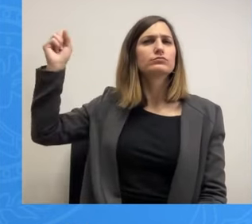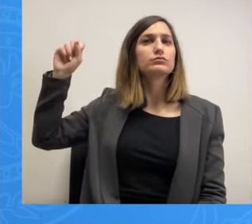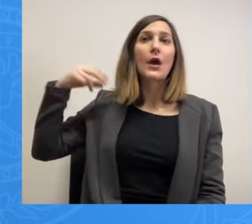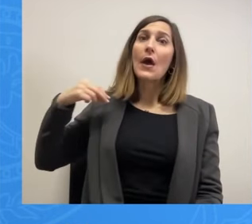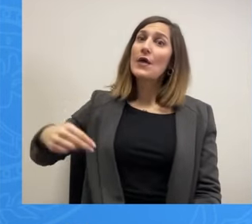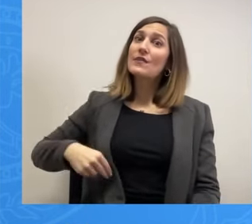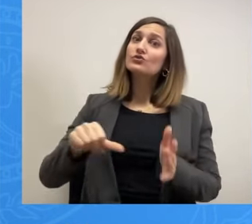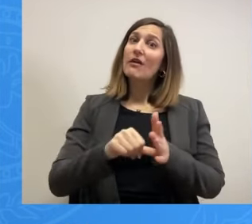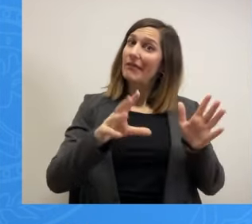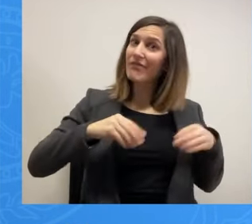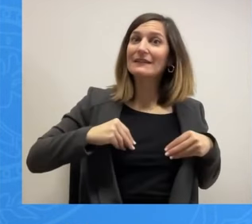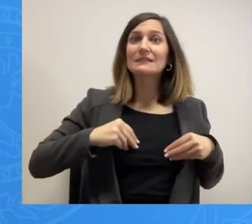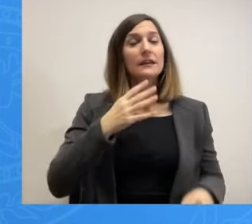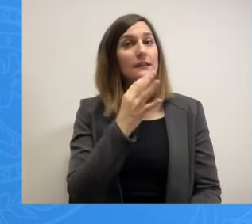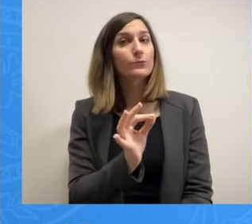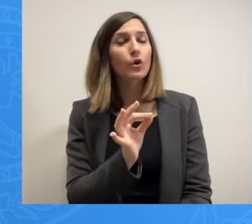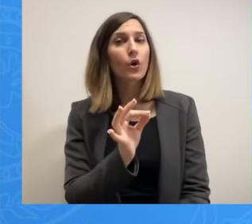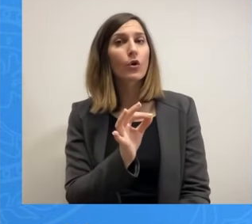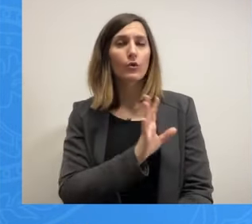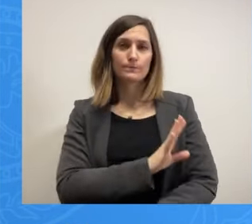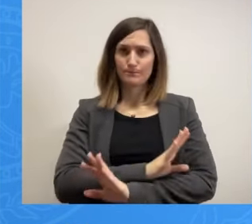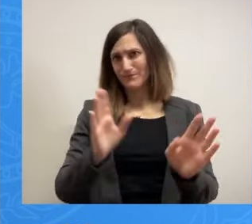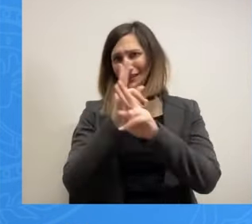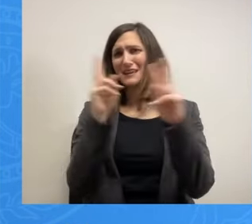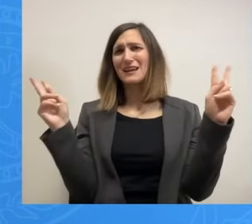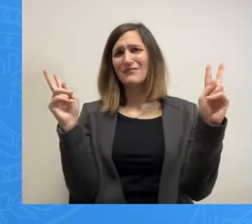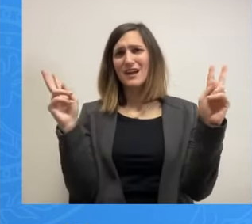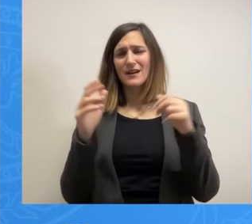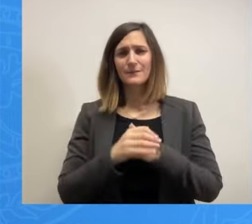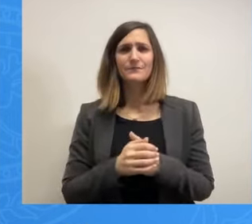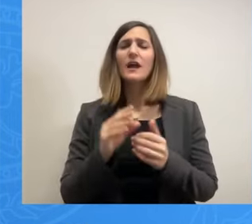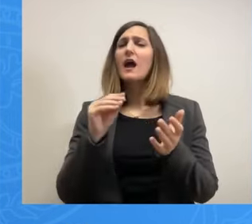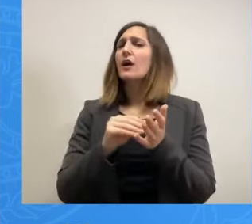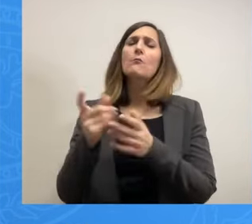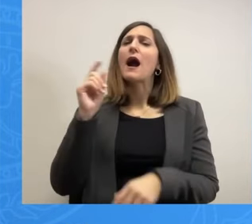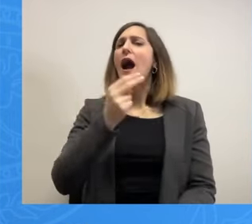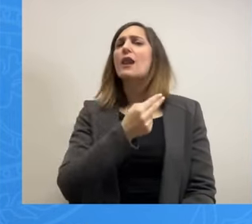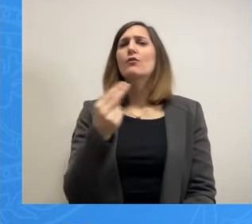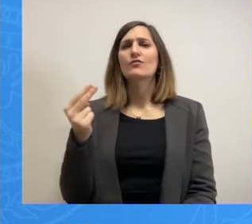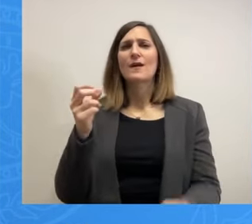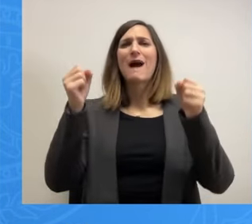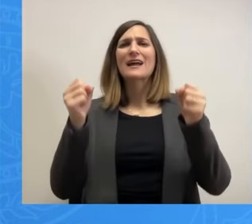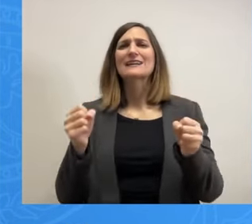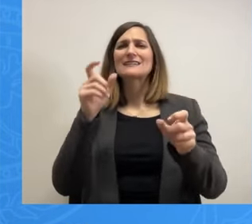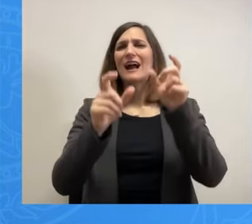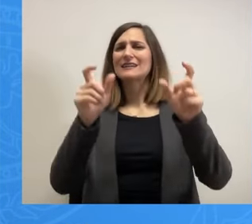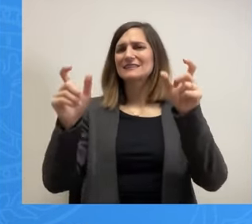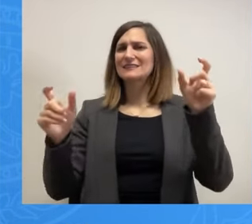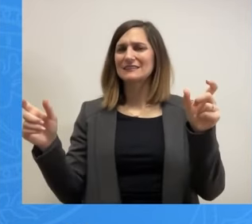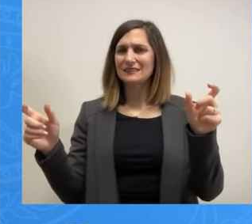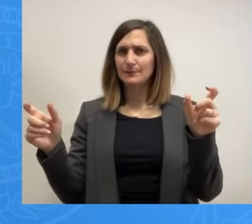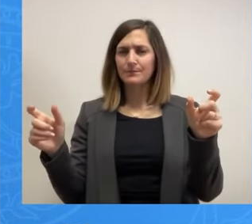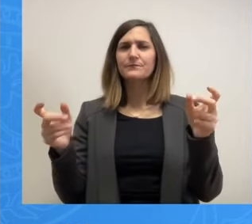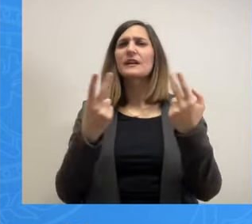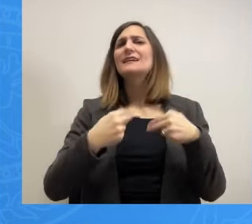ώστε να αρθεί να τελειώνει αυτή η ιστορία. Τρίτο θέμα κατοίκων επίσης, σας έχει γνωστοποιηθεί και αυτό, από τον Σύλλογο